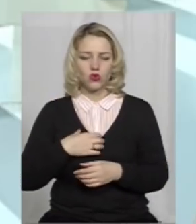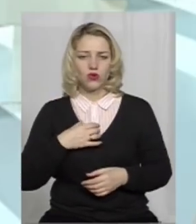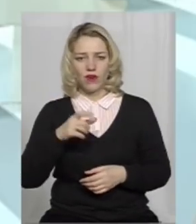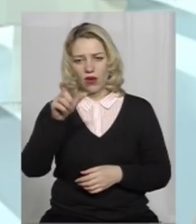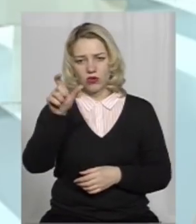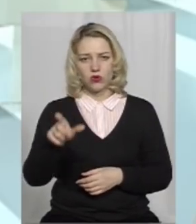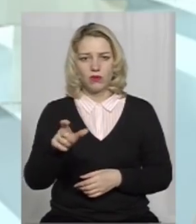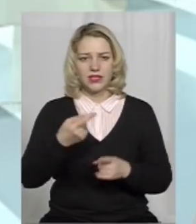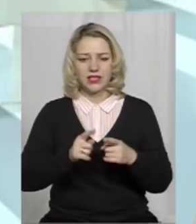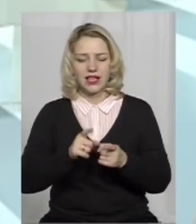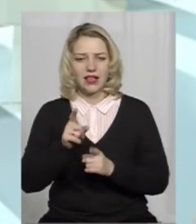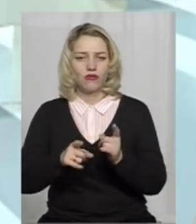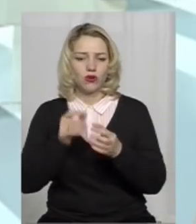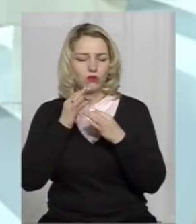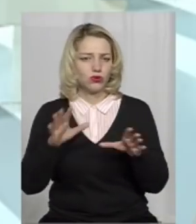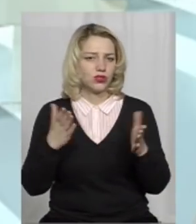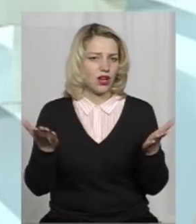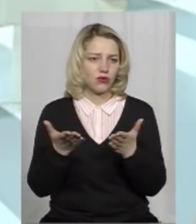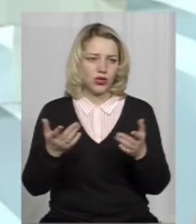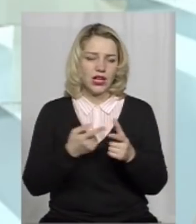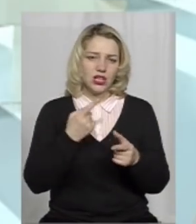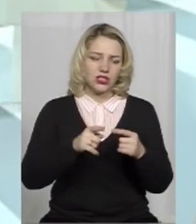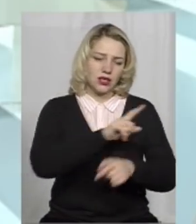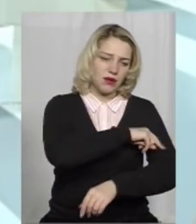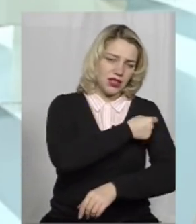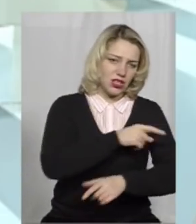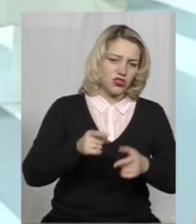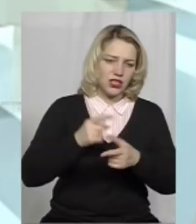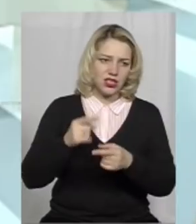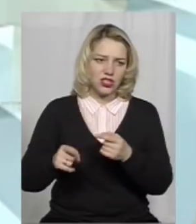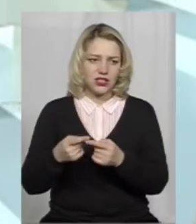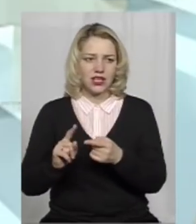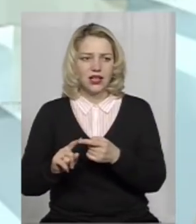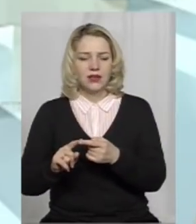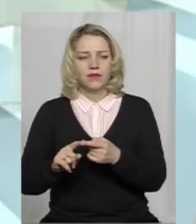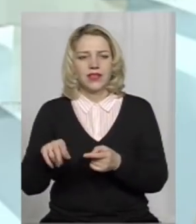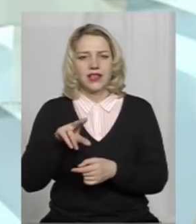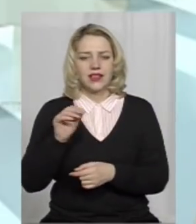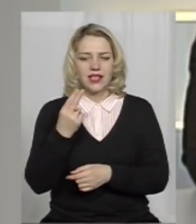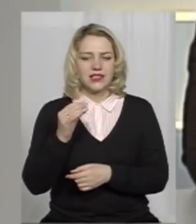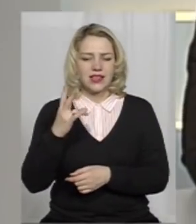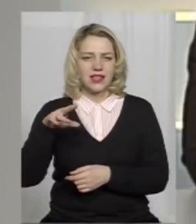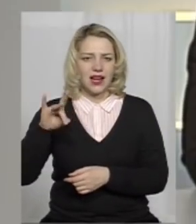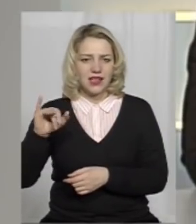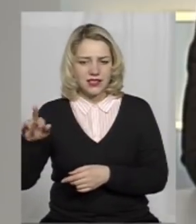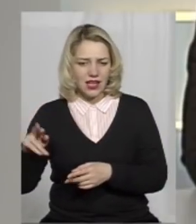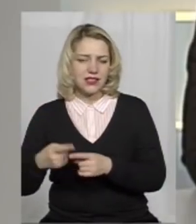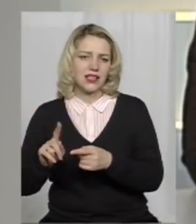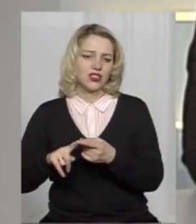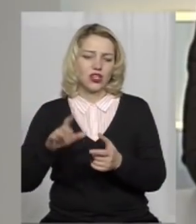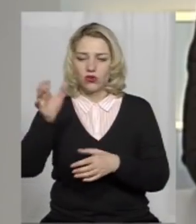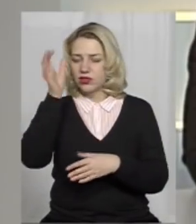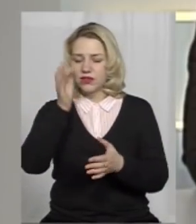особа цієї реформи, будь-якої, чи це медичної, чи це децентралізація, про яку ми з вами говорили, чи освітньої,